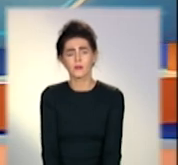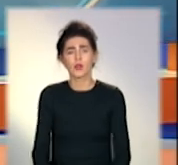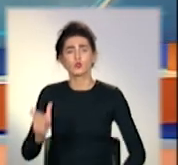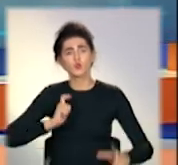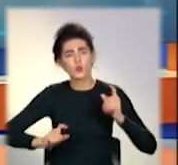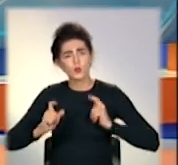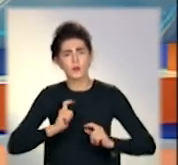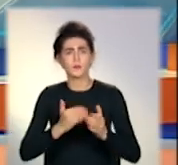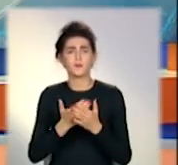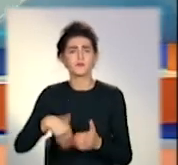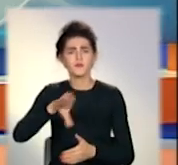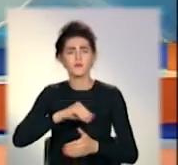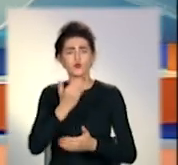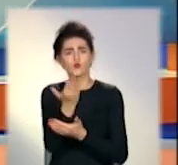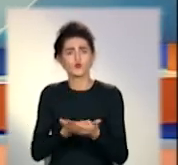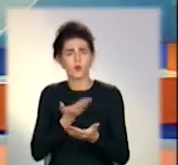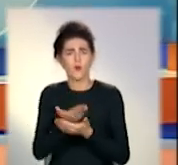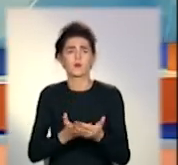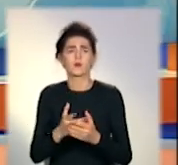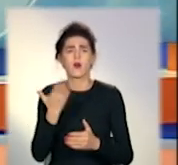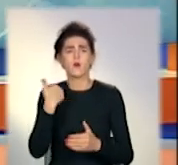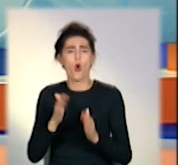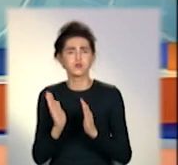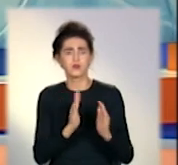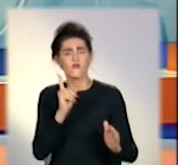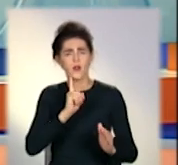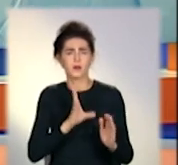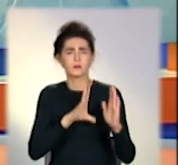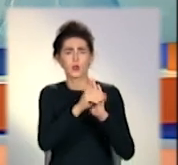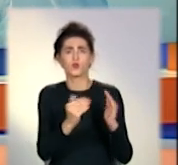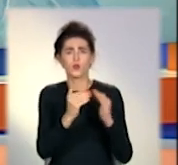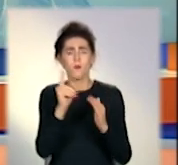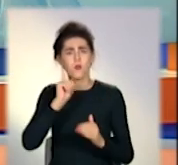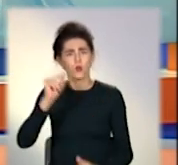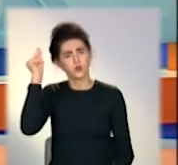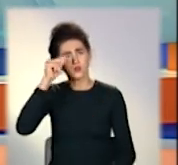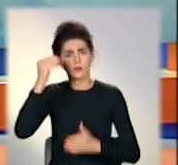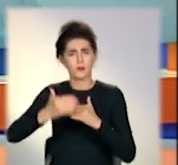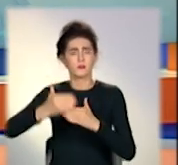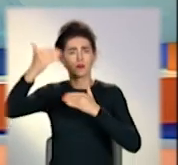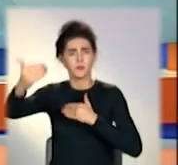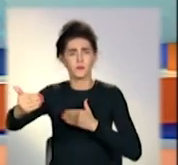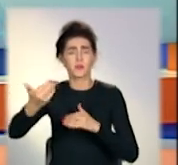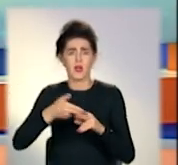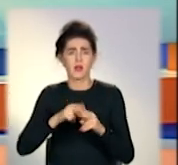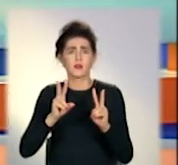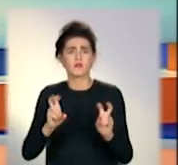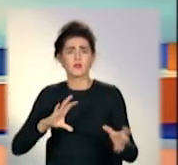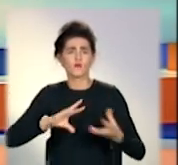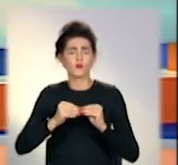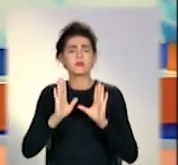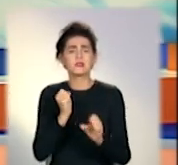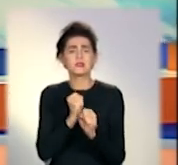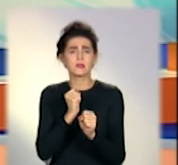Студентам рекомендували виїхати з гуртожитків, поки навчання дистанційне. Виняток зробили лише для